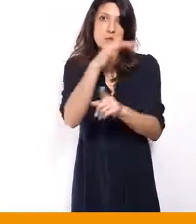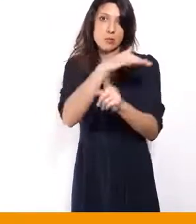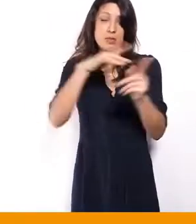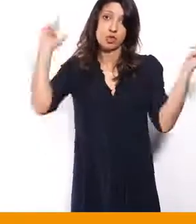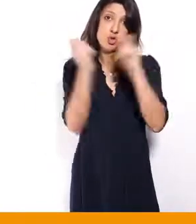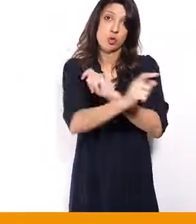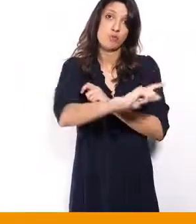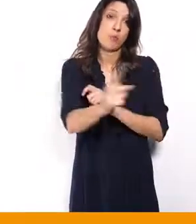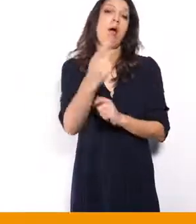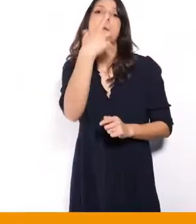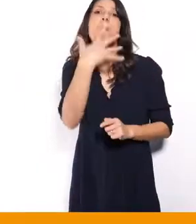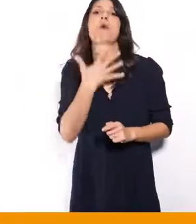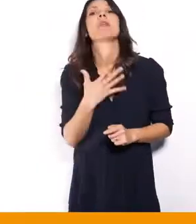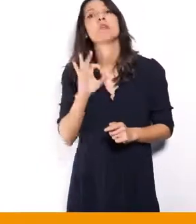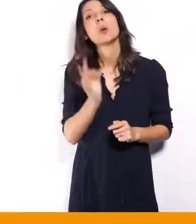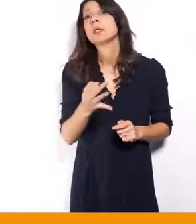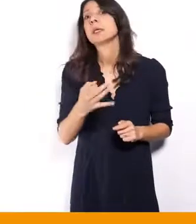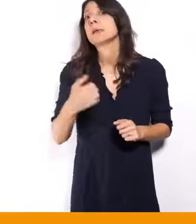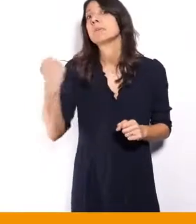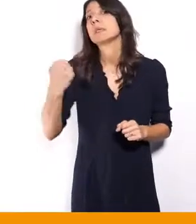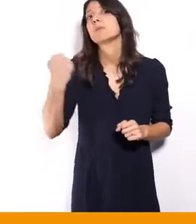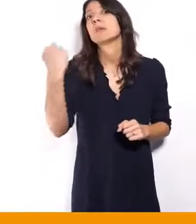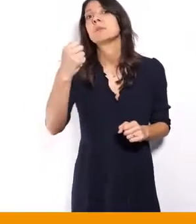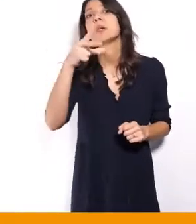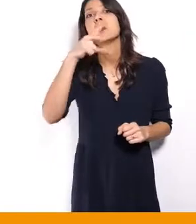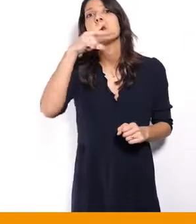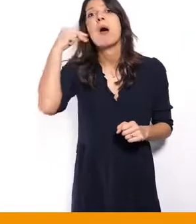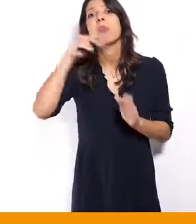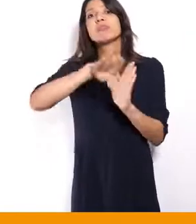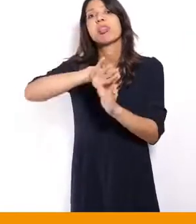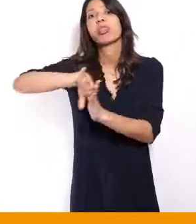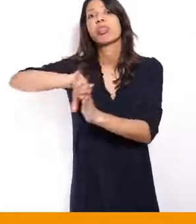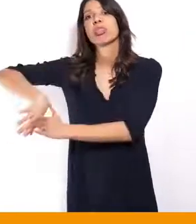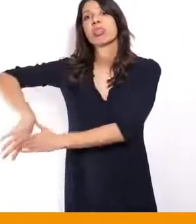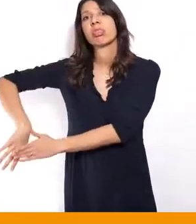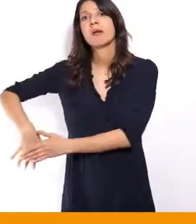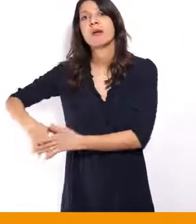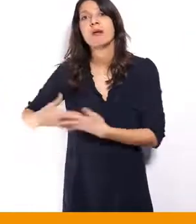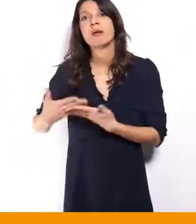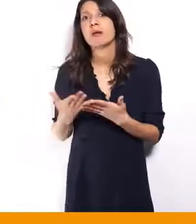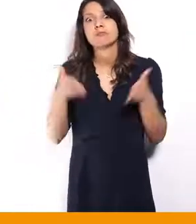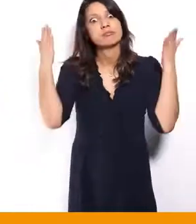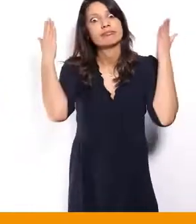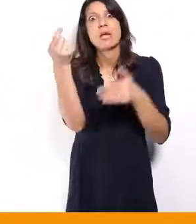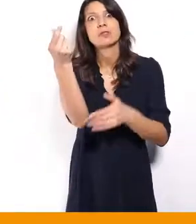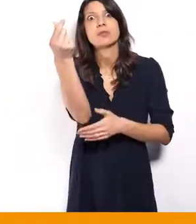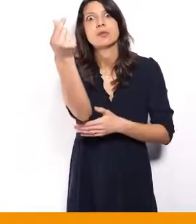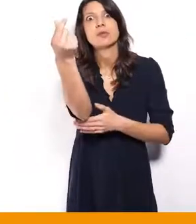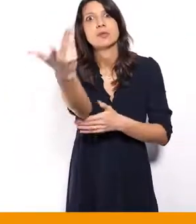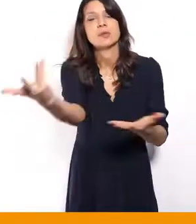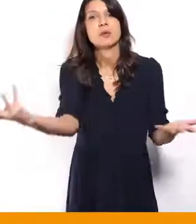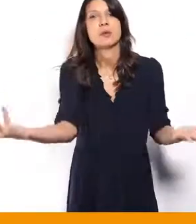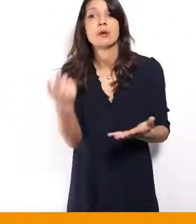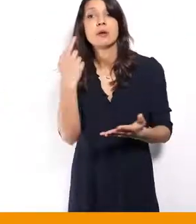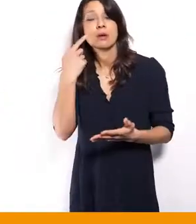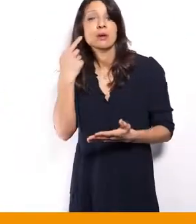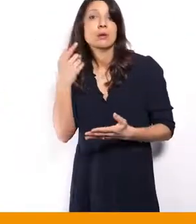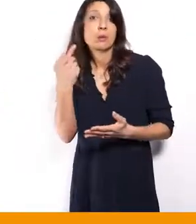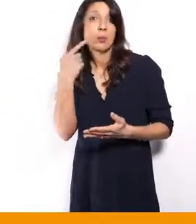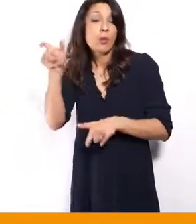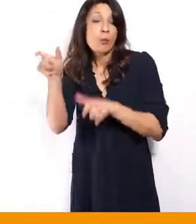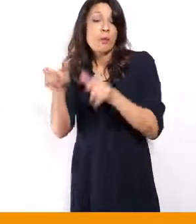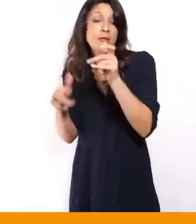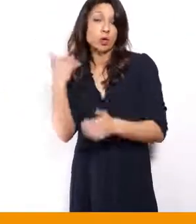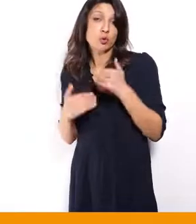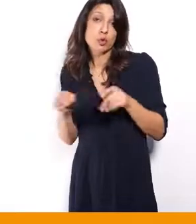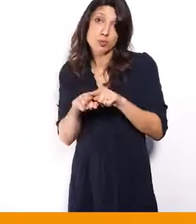ben je crains que oui, elle devienne de plus en plus inhumaine, inhumaine, voilà, pour à la fois les personnes handicapées, mais aussi pour bien d'autres